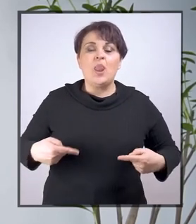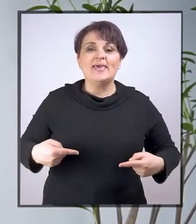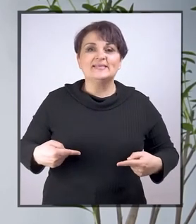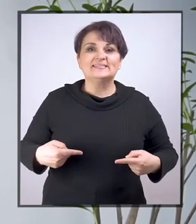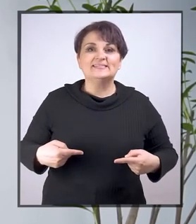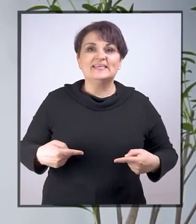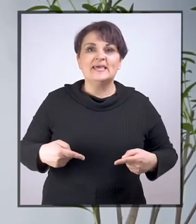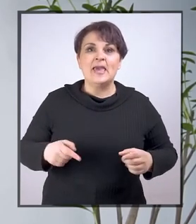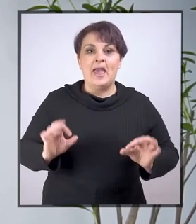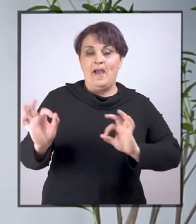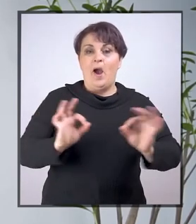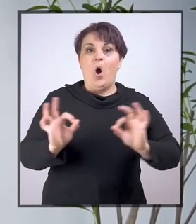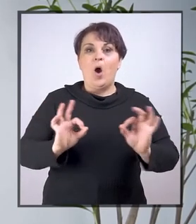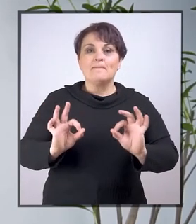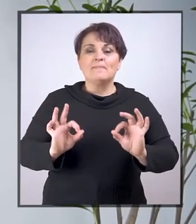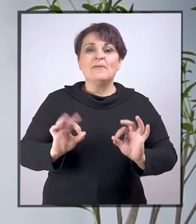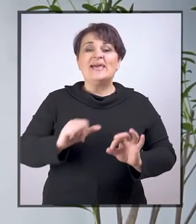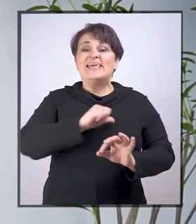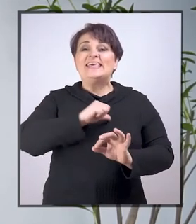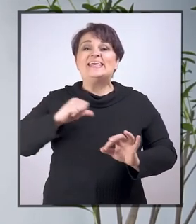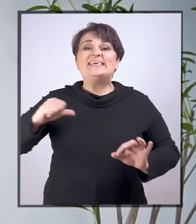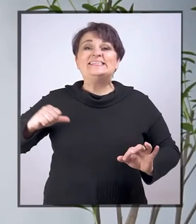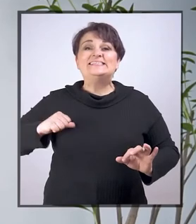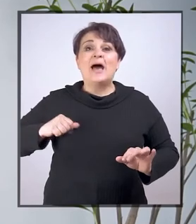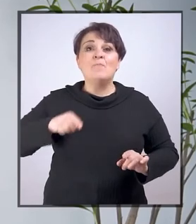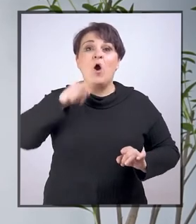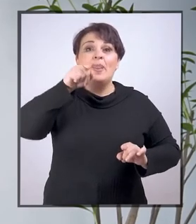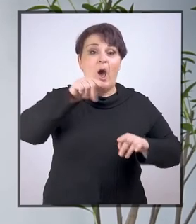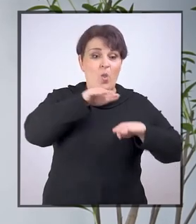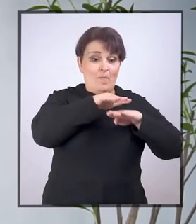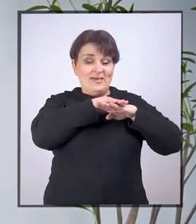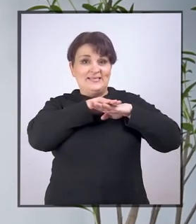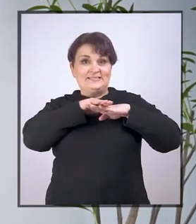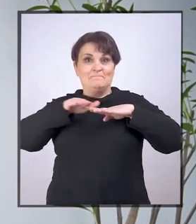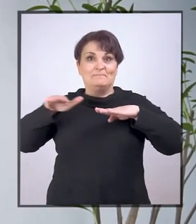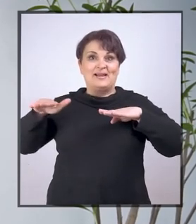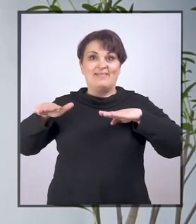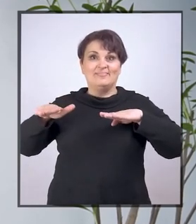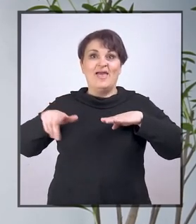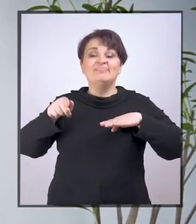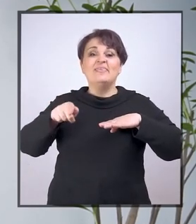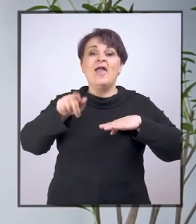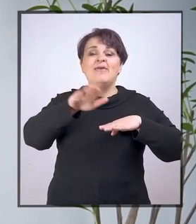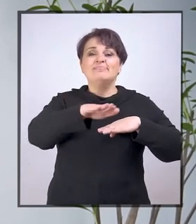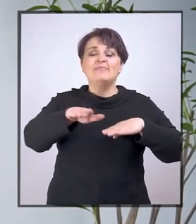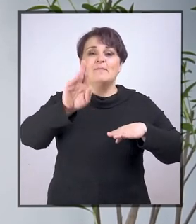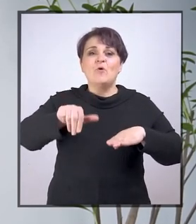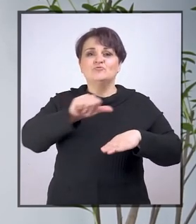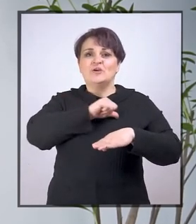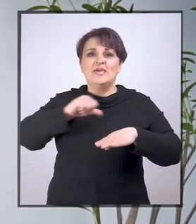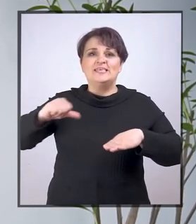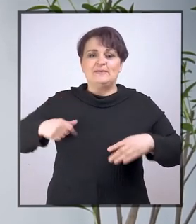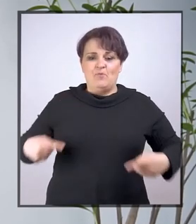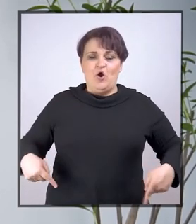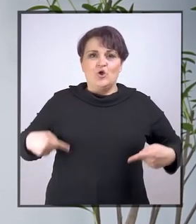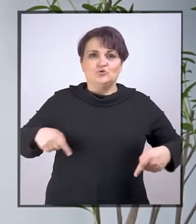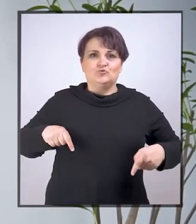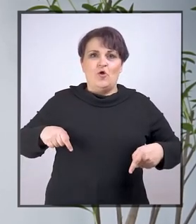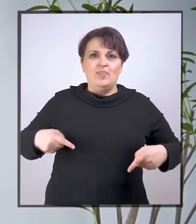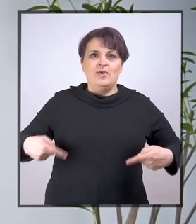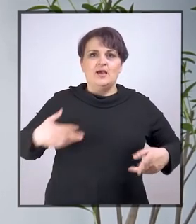organizira samo na onom spratu na koji dijete može